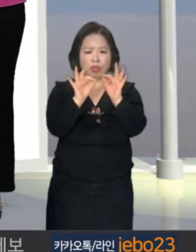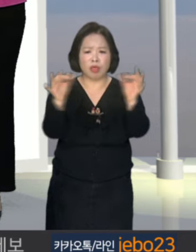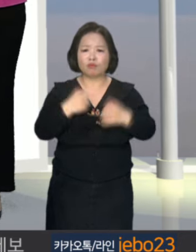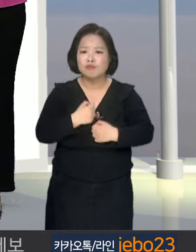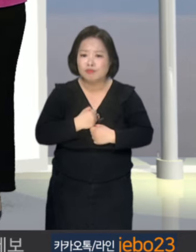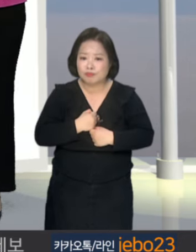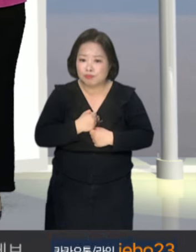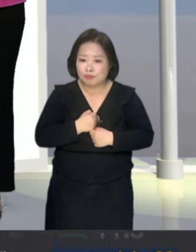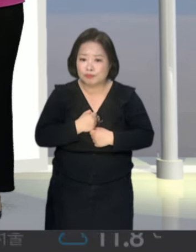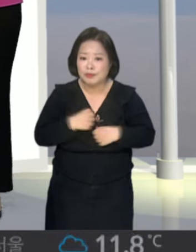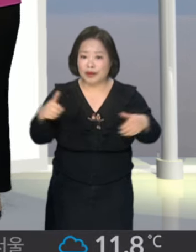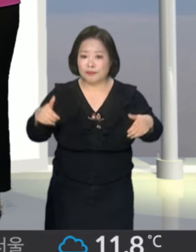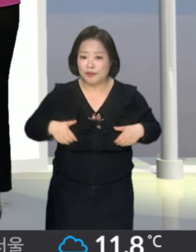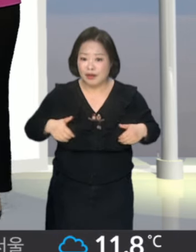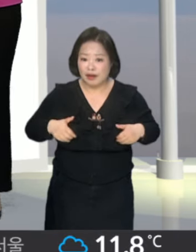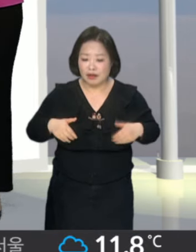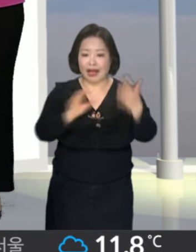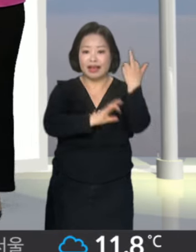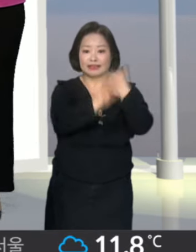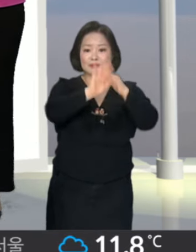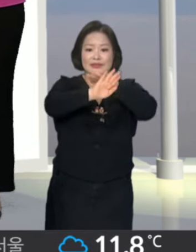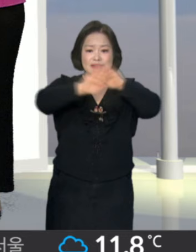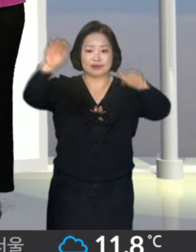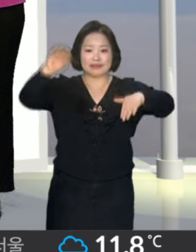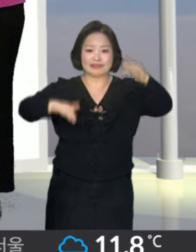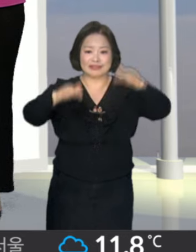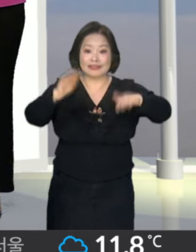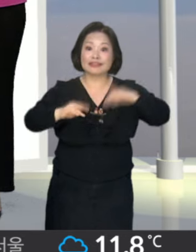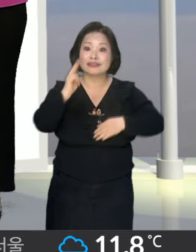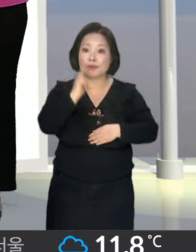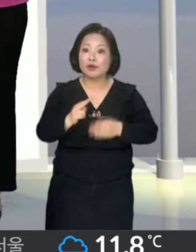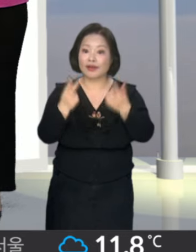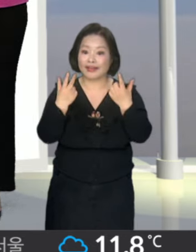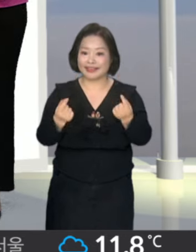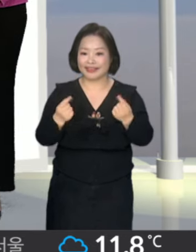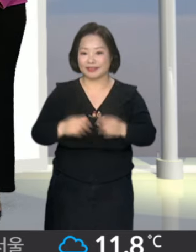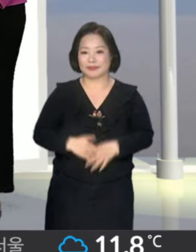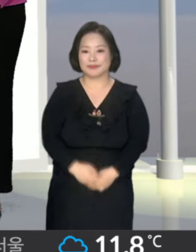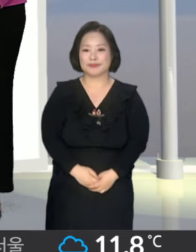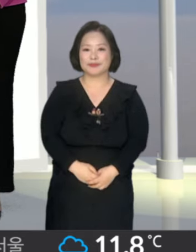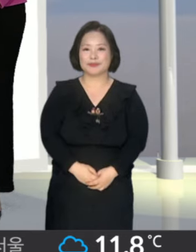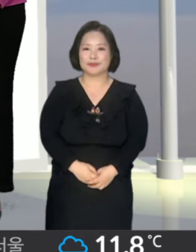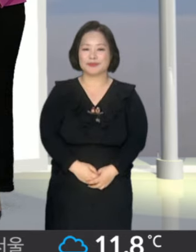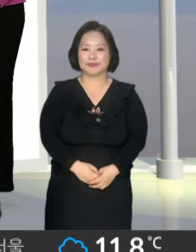조심해야겠고요. 당분간 일교차가 크게 나겠습니다. 생활날씨였습니다.